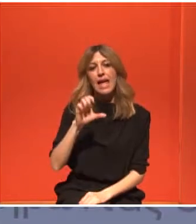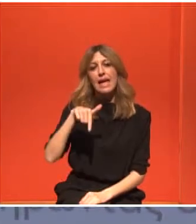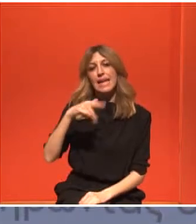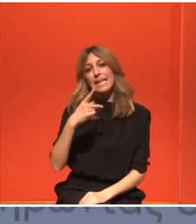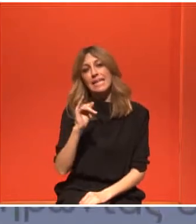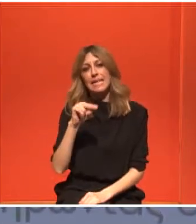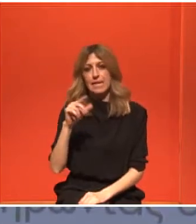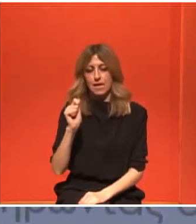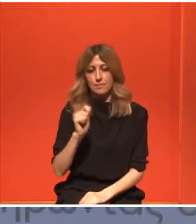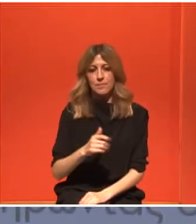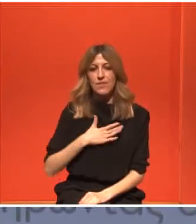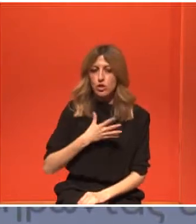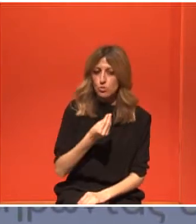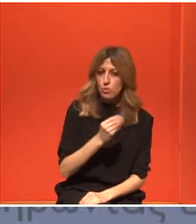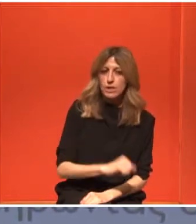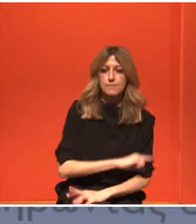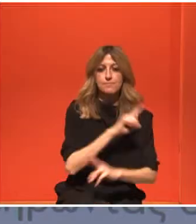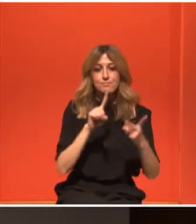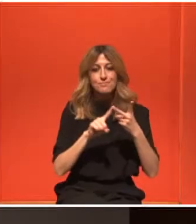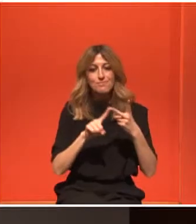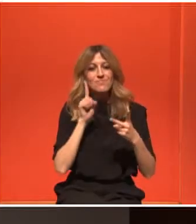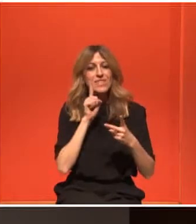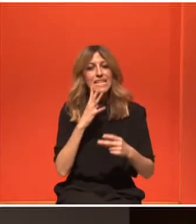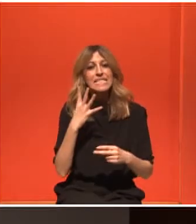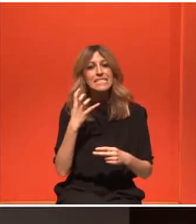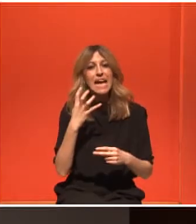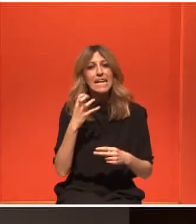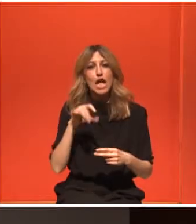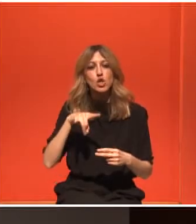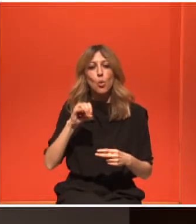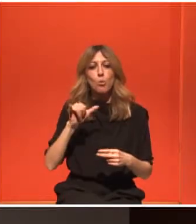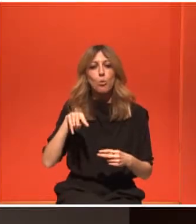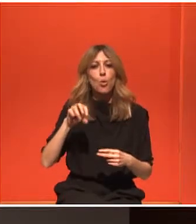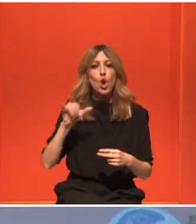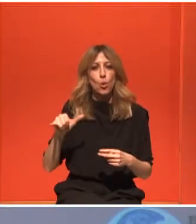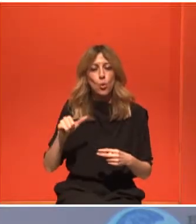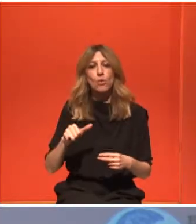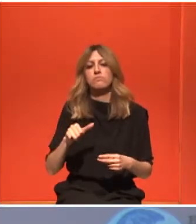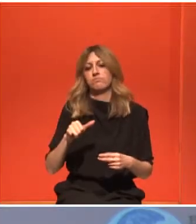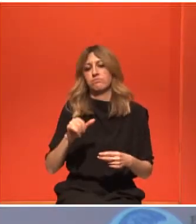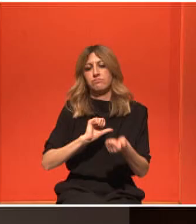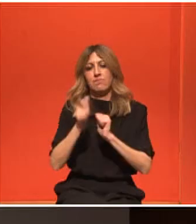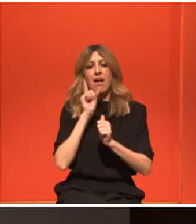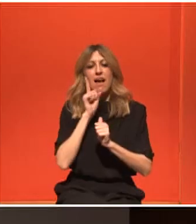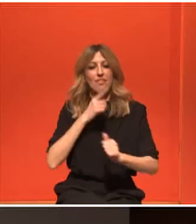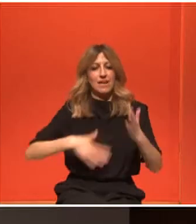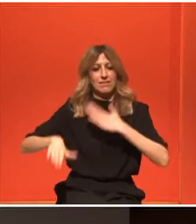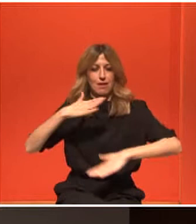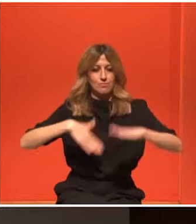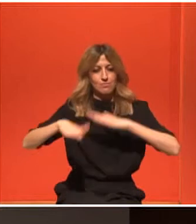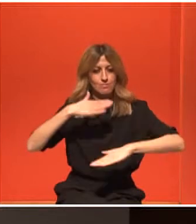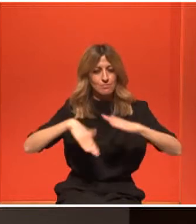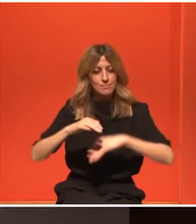Ρεγγίνα. Εγώ ευχαριστώ. Την κυρία Κατερίνα Σαραντοπούλου, πρωταθύντρα κολύμβησης. Ευχαριστούμε πολύ, Κατερίνα. Ευχαριστούμε πολύ. Και την κυρία Τζορτζίνα